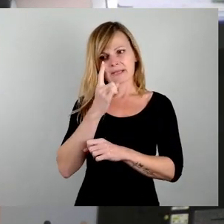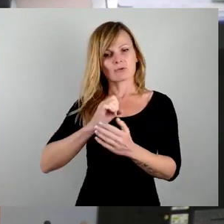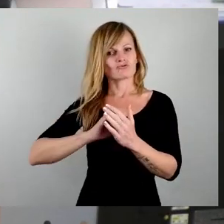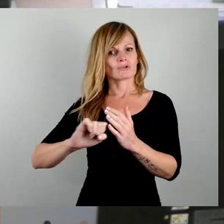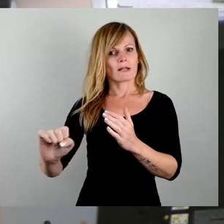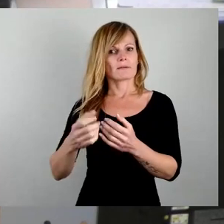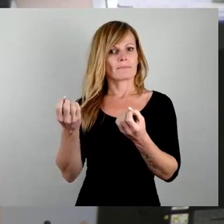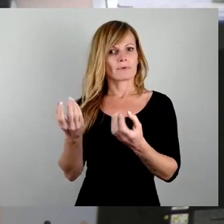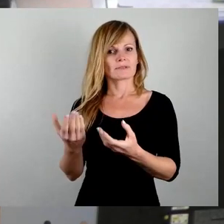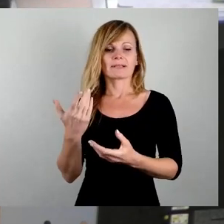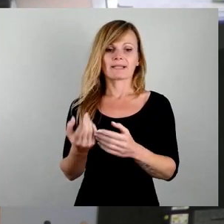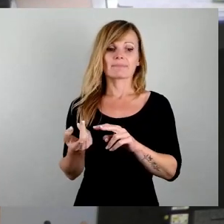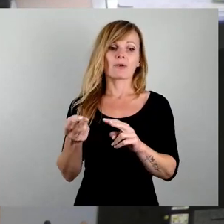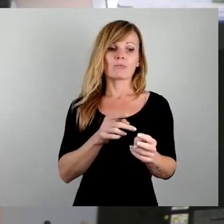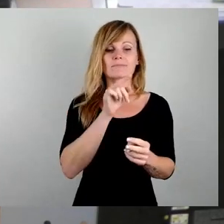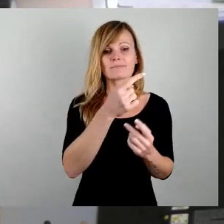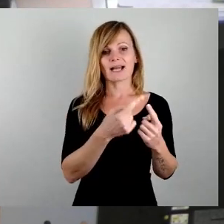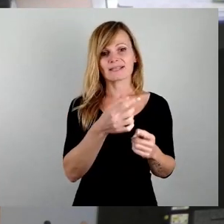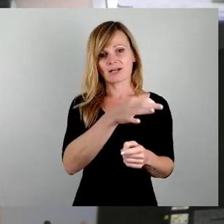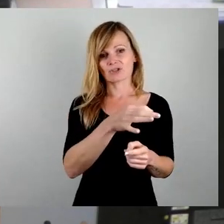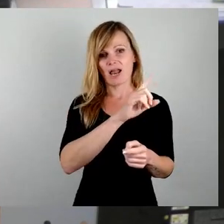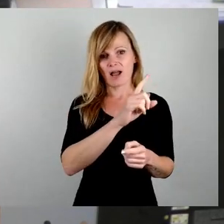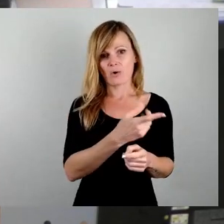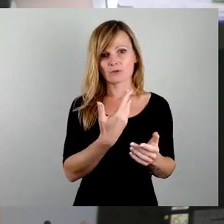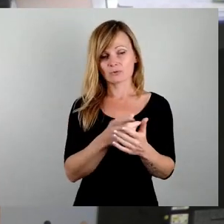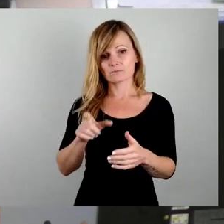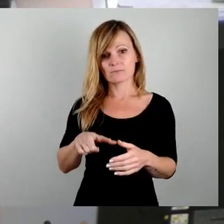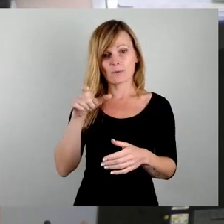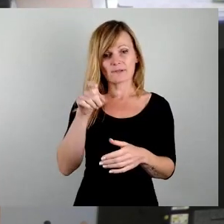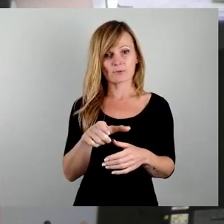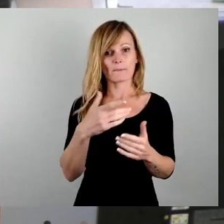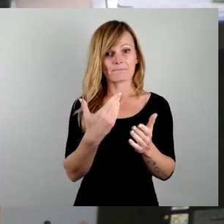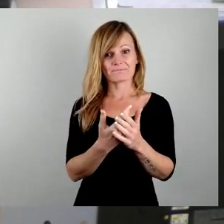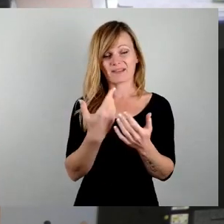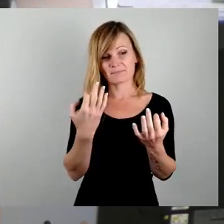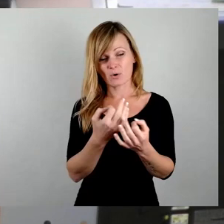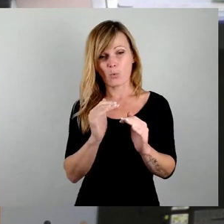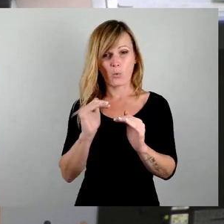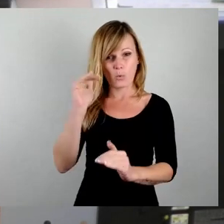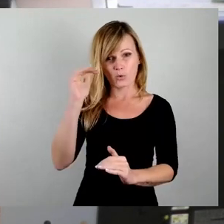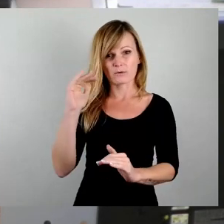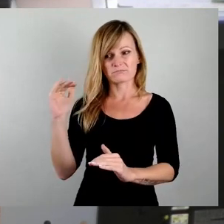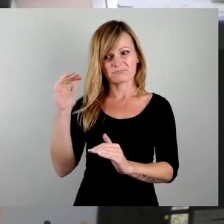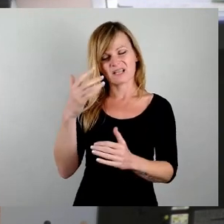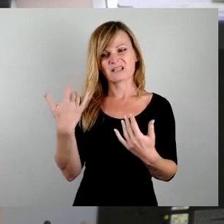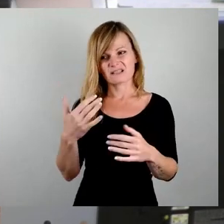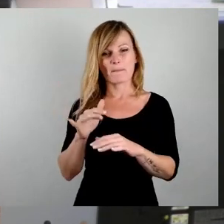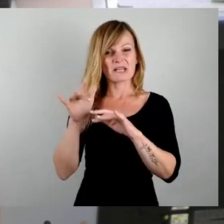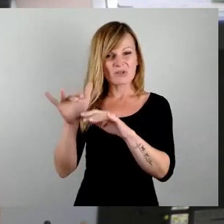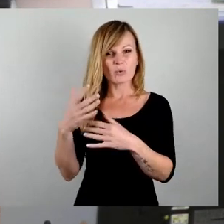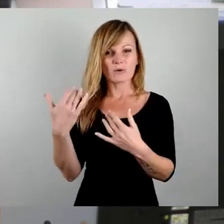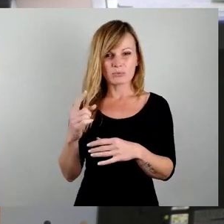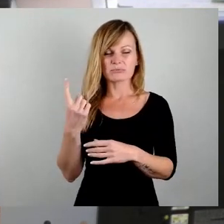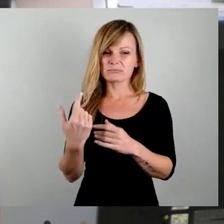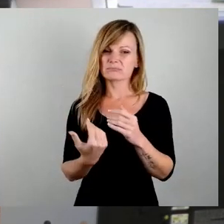wünschen, dass dann wieder Subventionen in so einem Umfang möglich notwendig wären, ist trotzdem grenzwertig und problematisch. Die Frage ist immer, ob